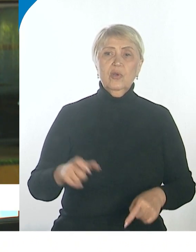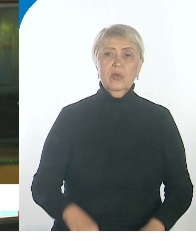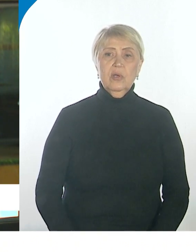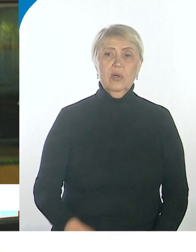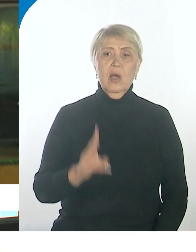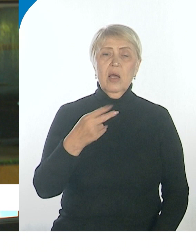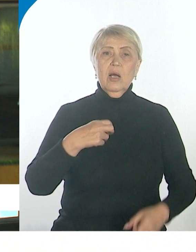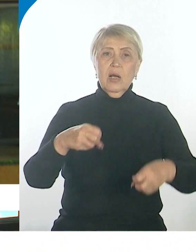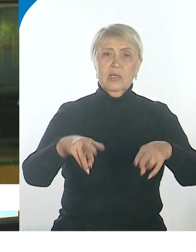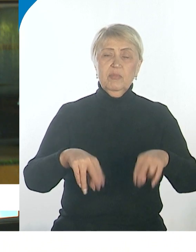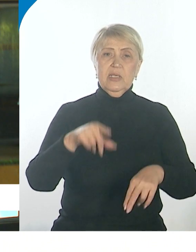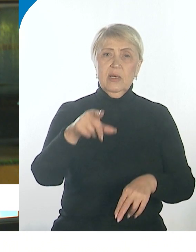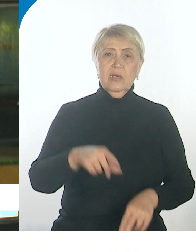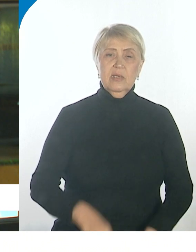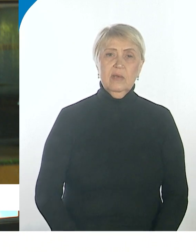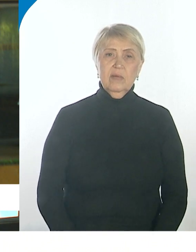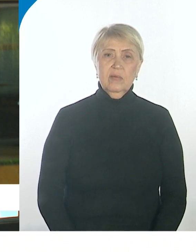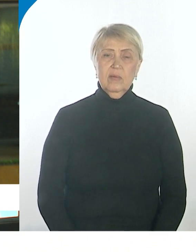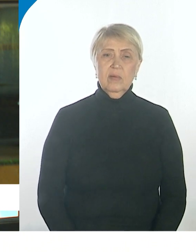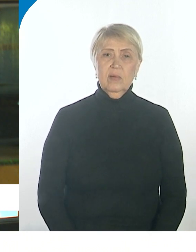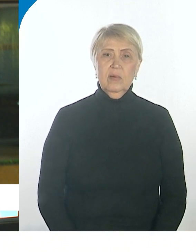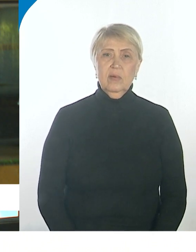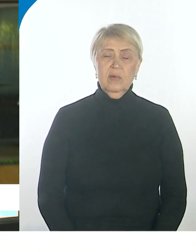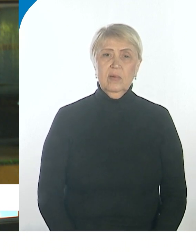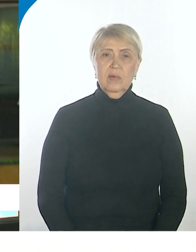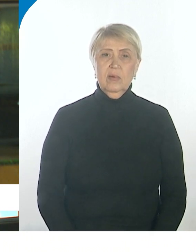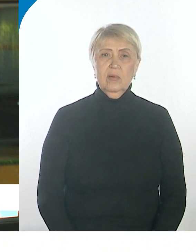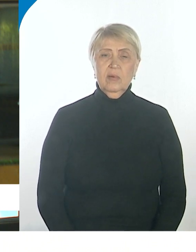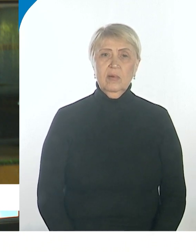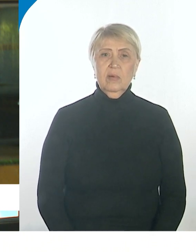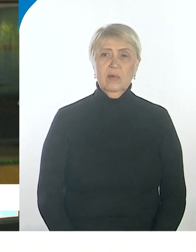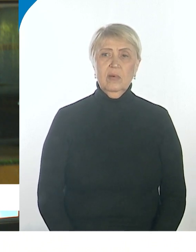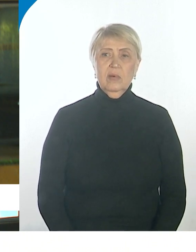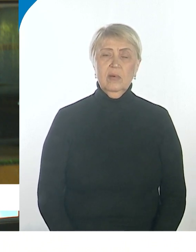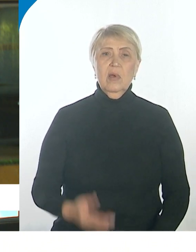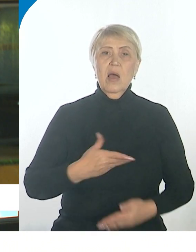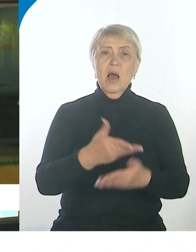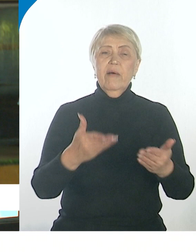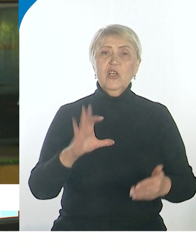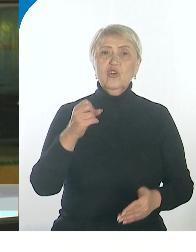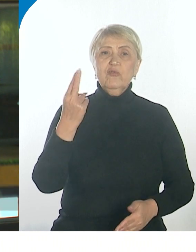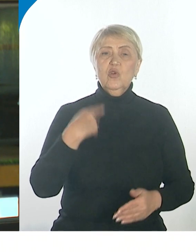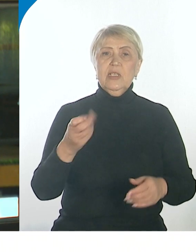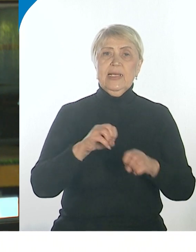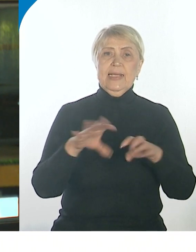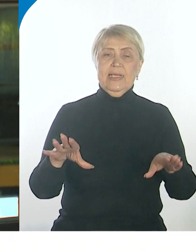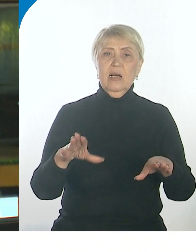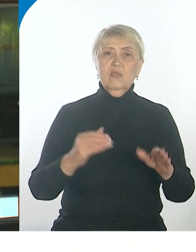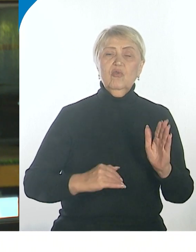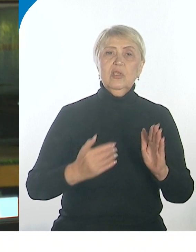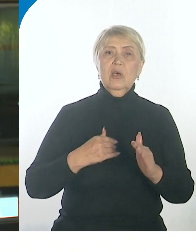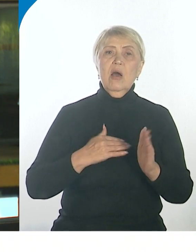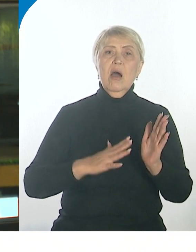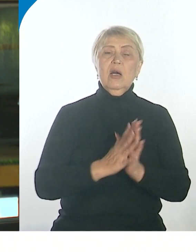специалисте, как в магазине растет, в том числе аудитория даже в социальных сетях. Потому что, например, мне